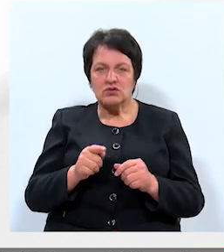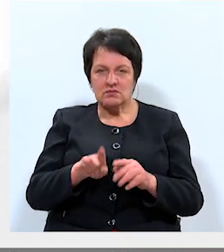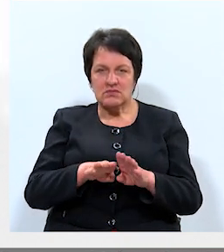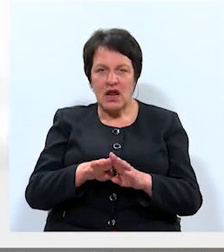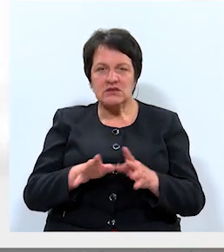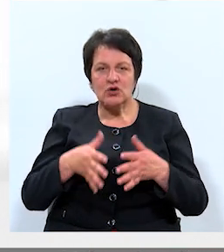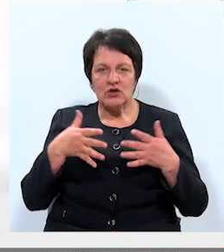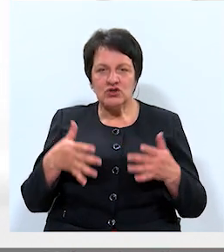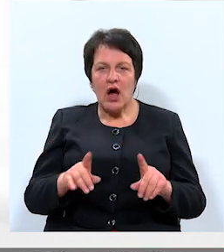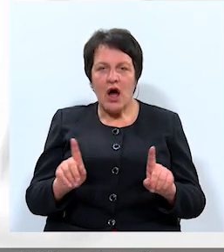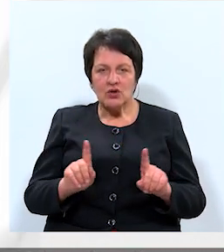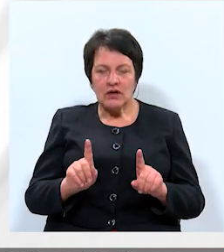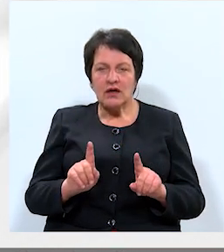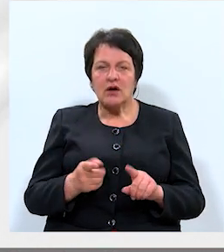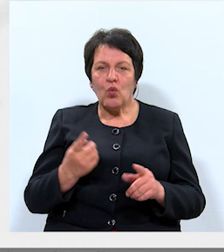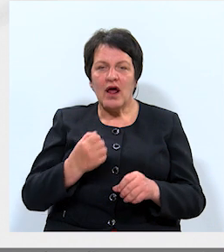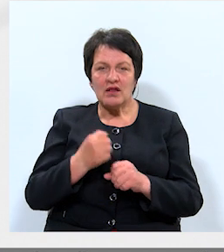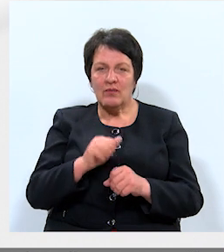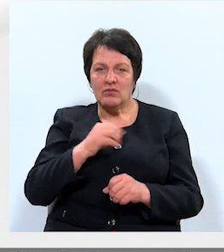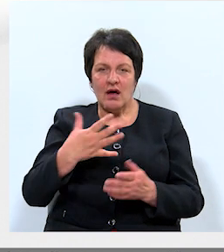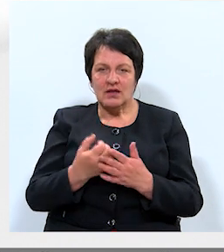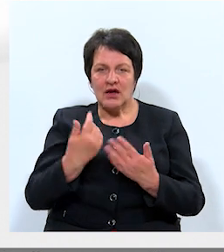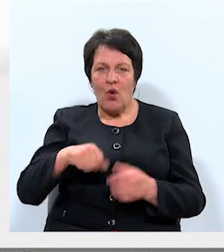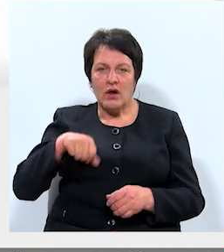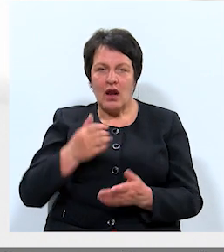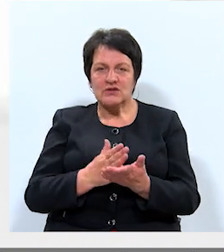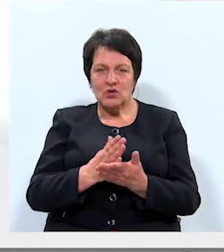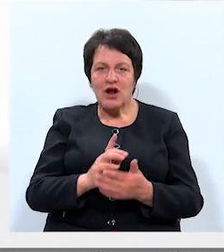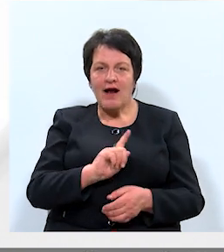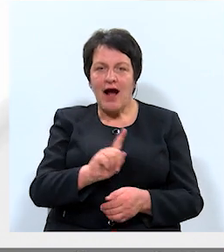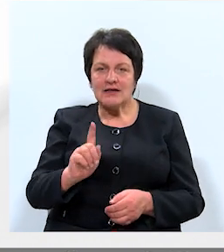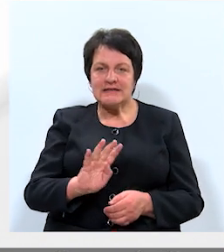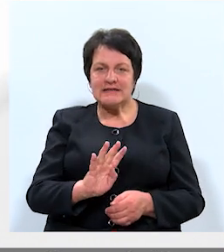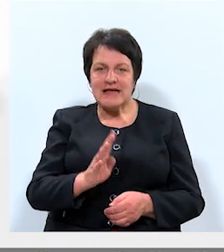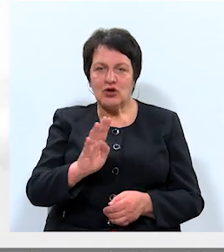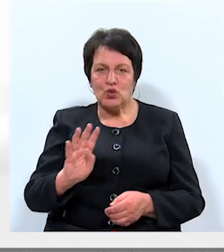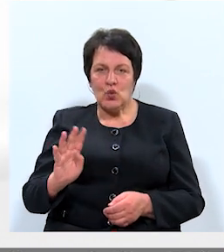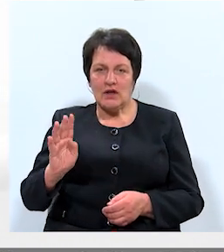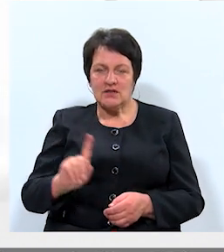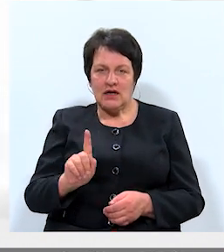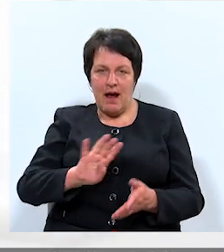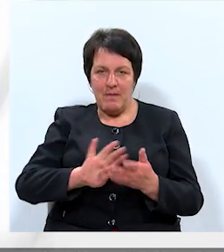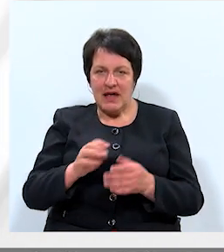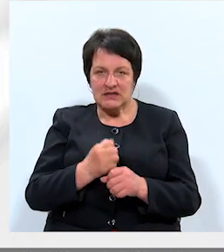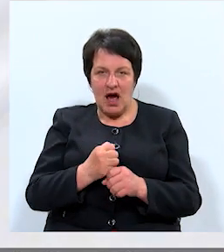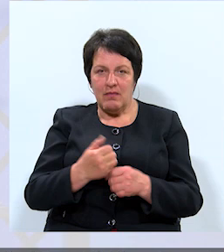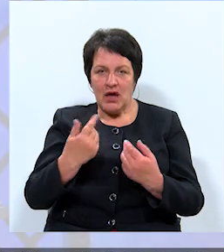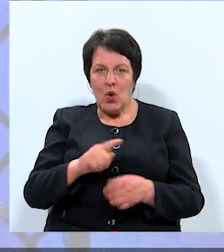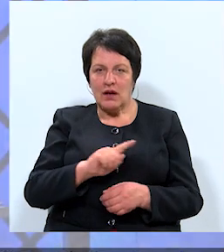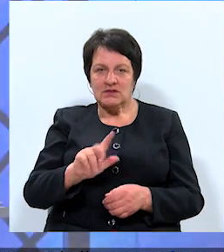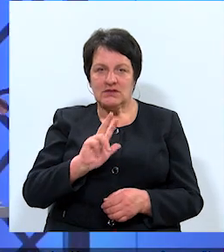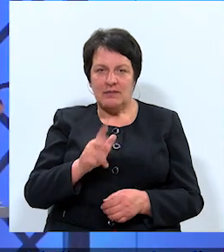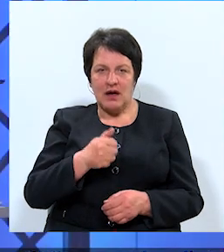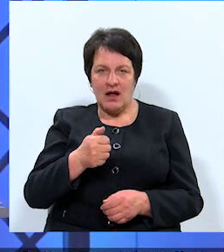salīdzinoši daudz ir tādu, kuri darbu neatroda jau ilgstoši. Katrs ceturtais ir bezdarba jau līdz trim gadiem.